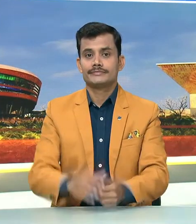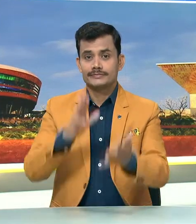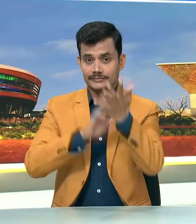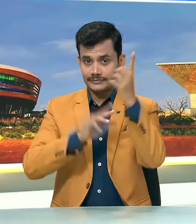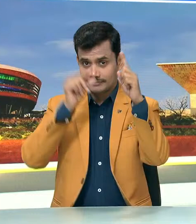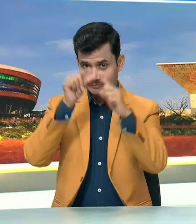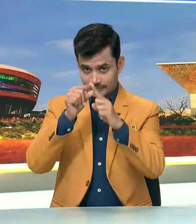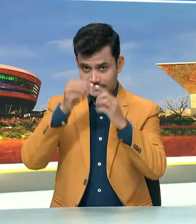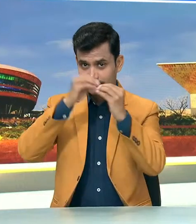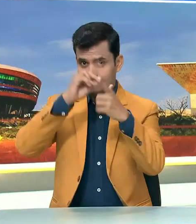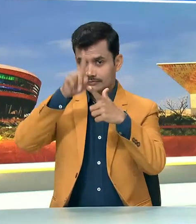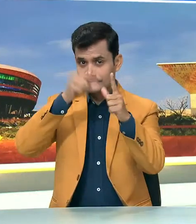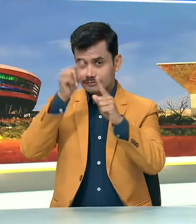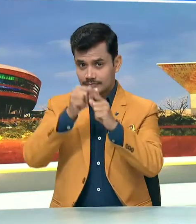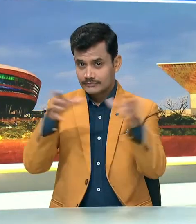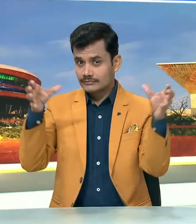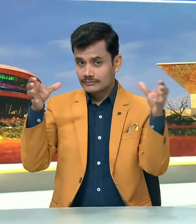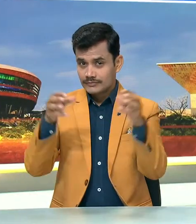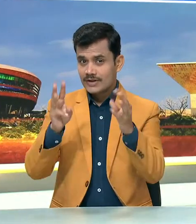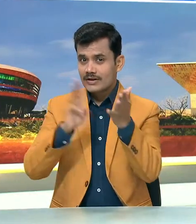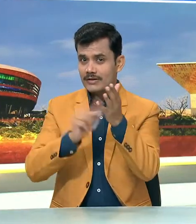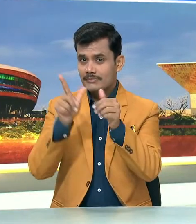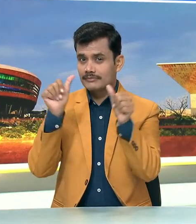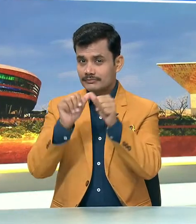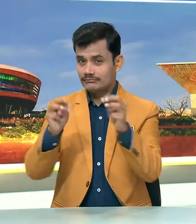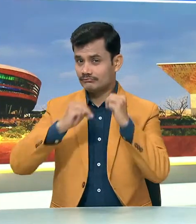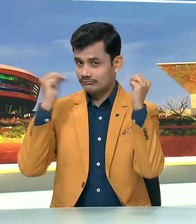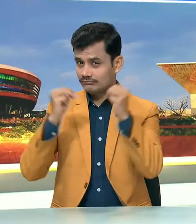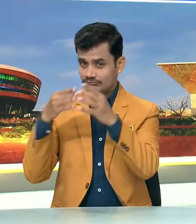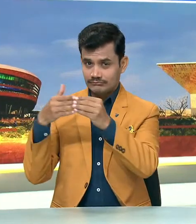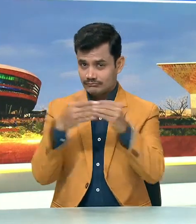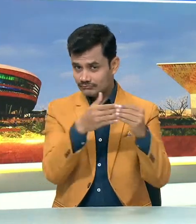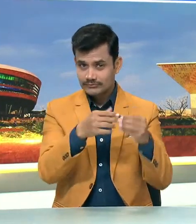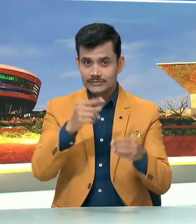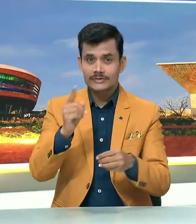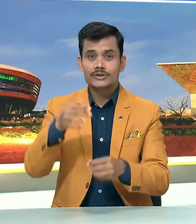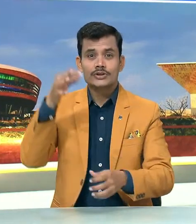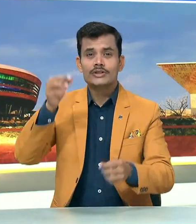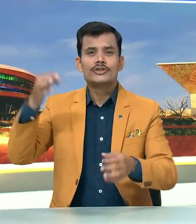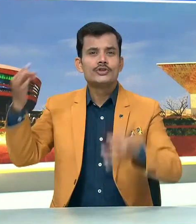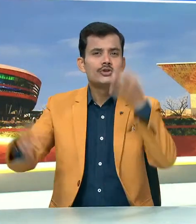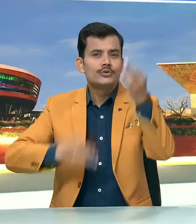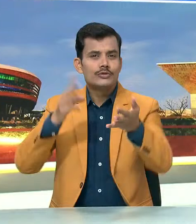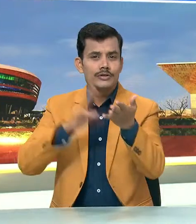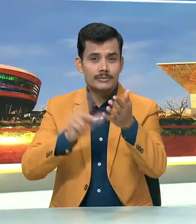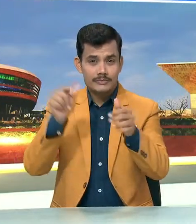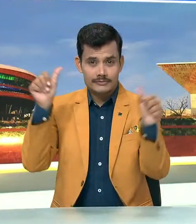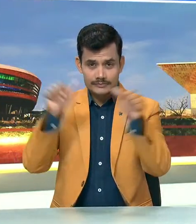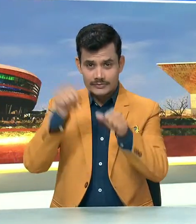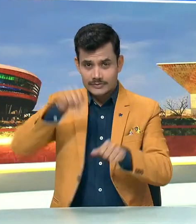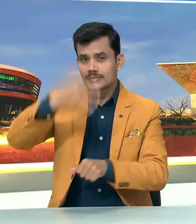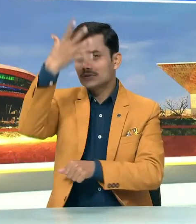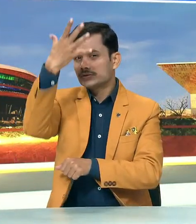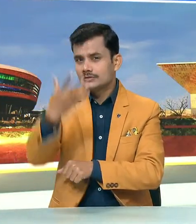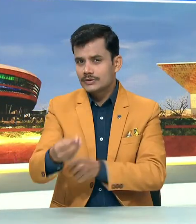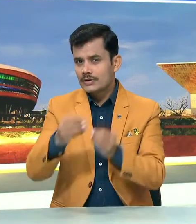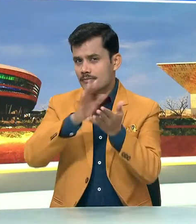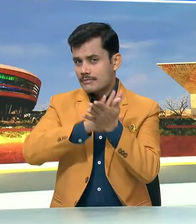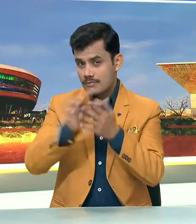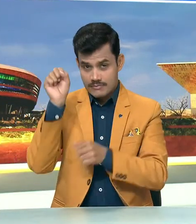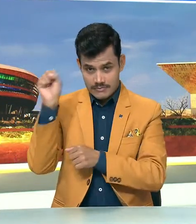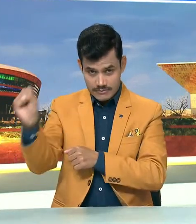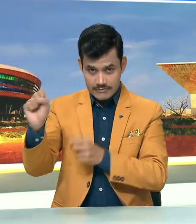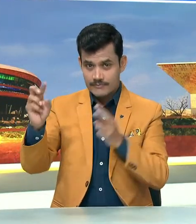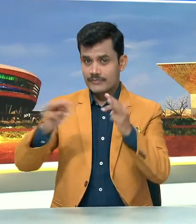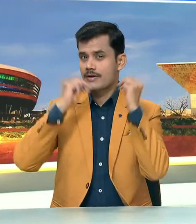मधिप्रदेश में भाजपा विधायक दल का नेता चुरने के लिए नव निर्वाचित विधायकों की आज शाम भोपाल में होगी बैठक